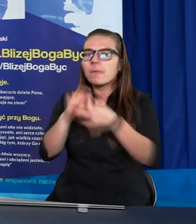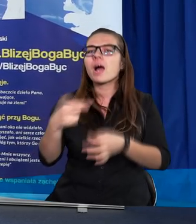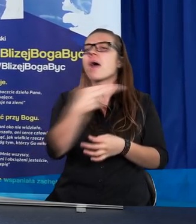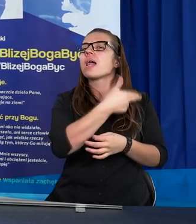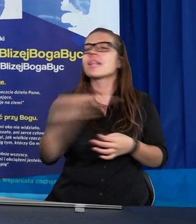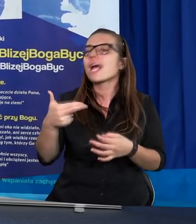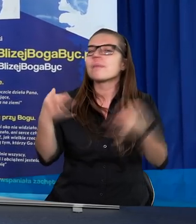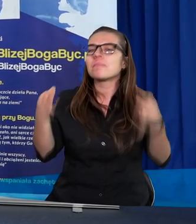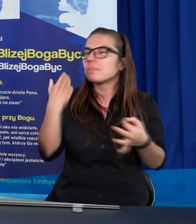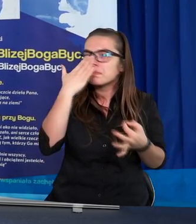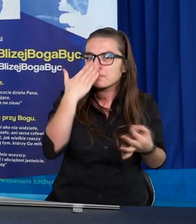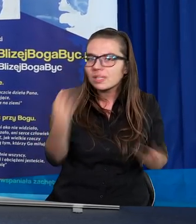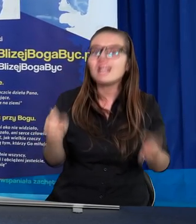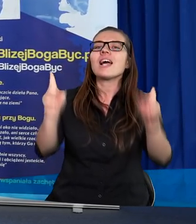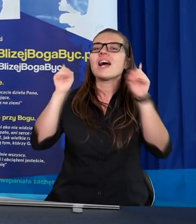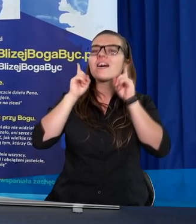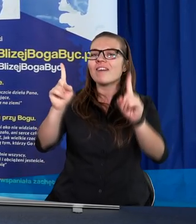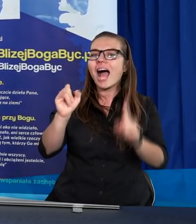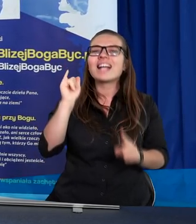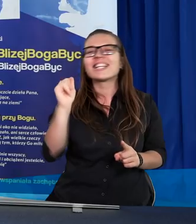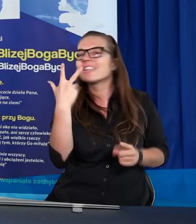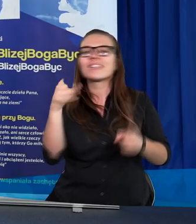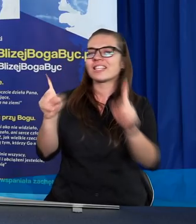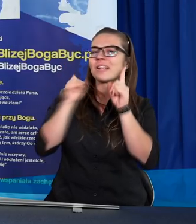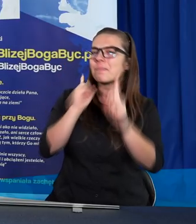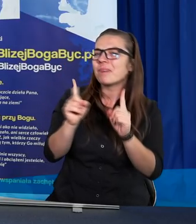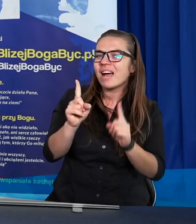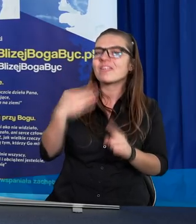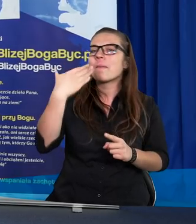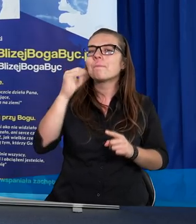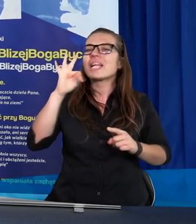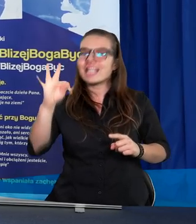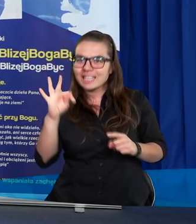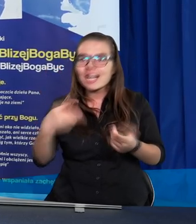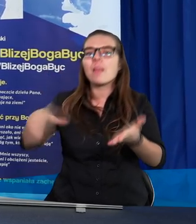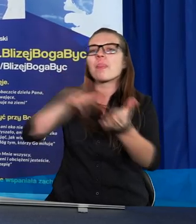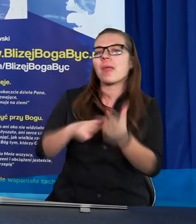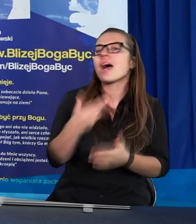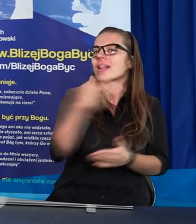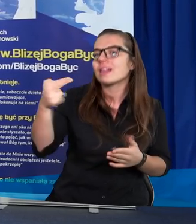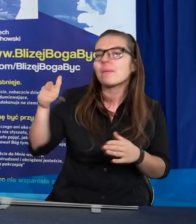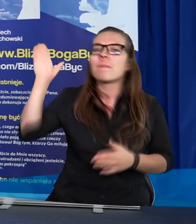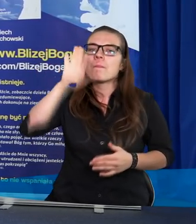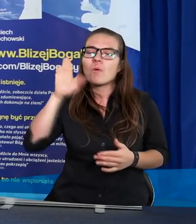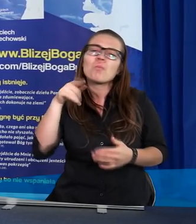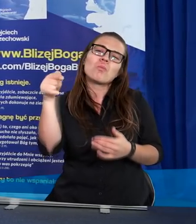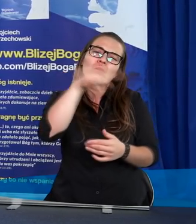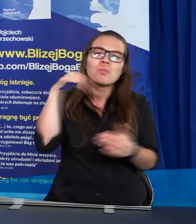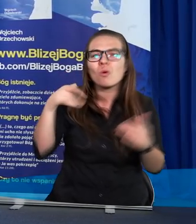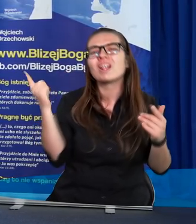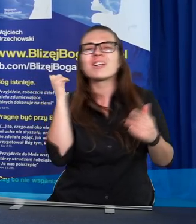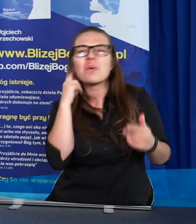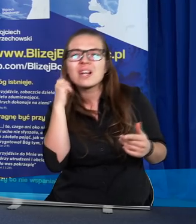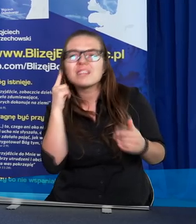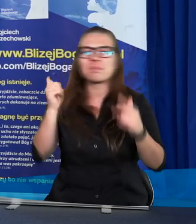naszym dzisiejszym tematem, czyli fakty i mity na temat Pana Boga, być może coś gdzieś słyszeliście, chcielibyście